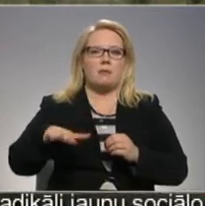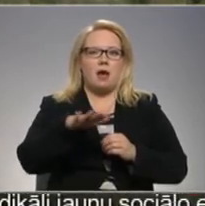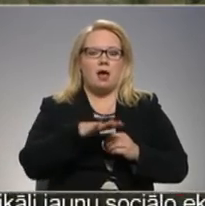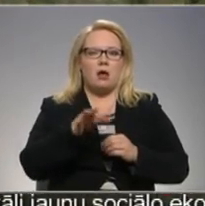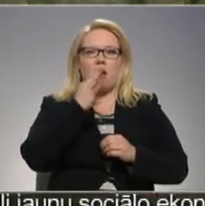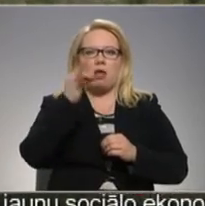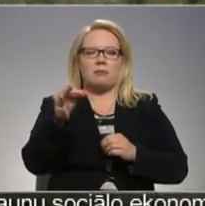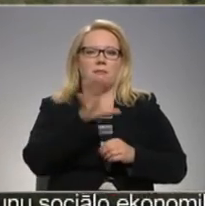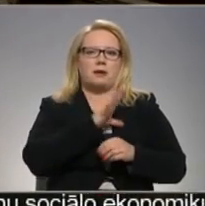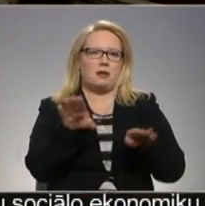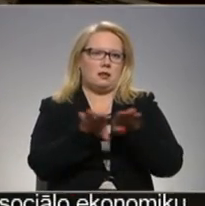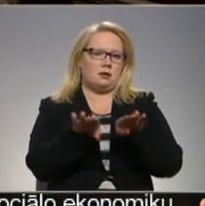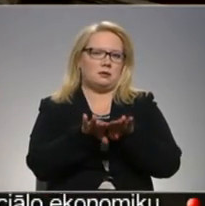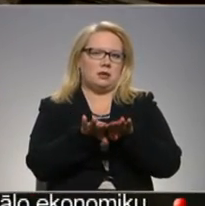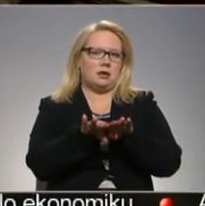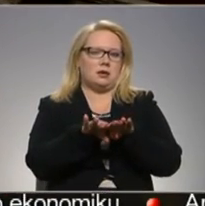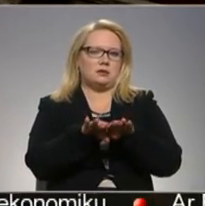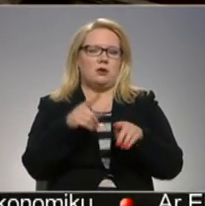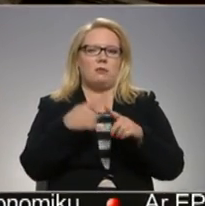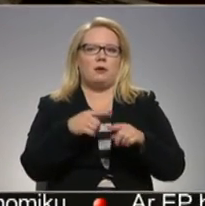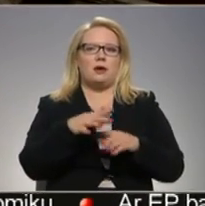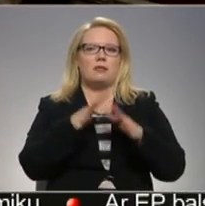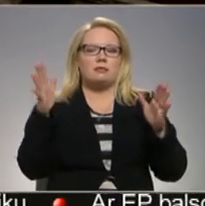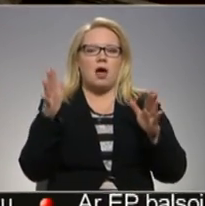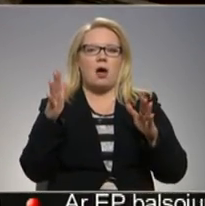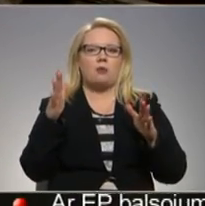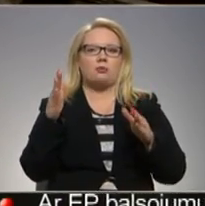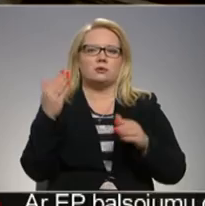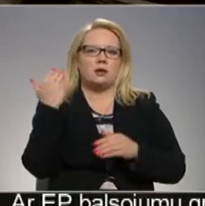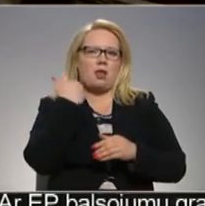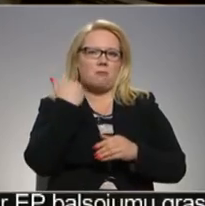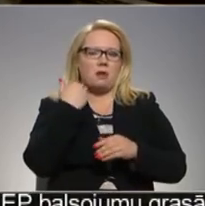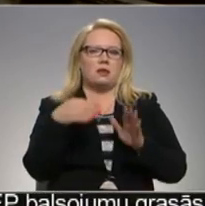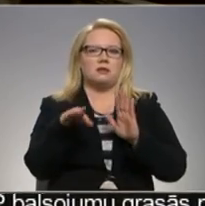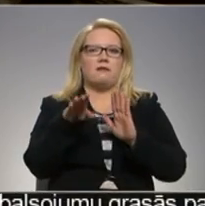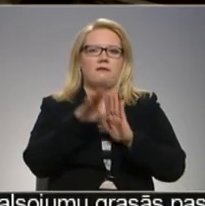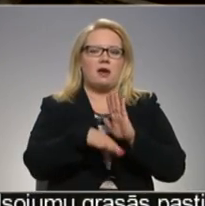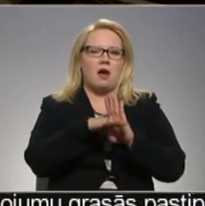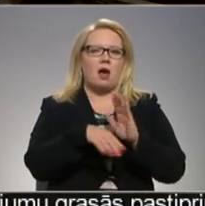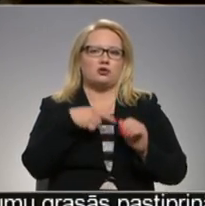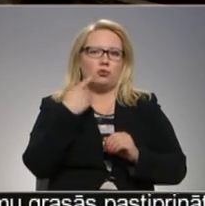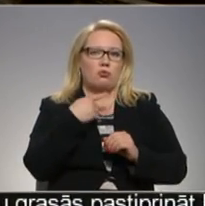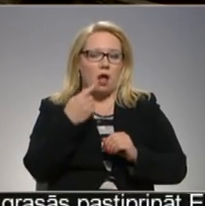atbildes bija līdzīgas. Tur ir diezgan daudz klapatas, tā vienkārši runājot,